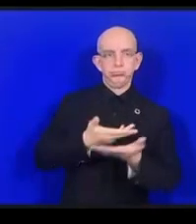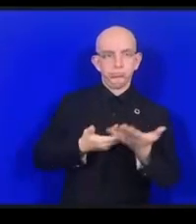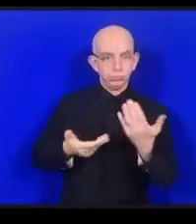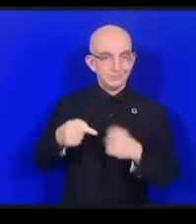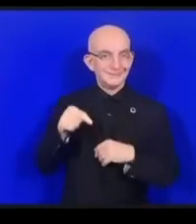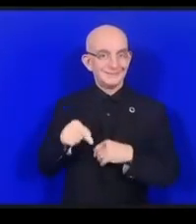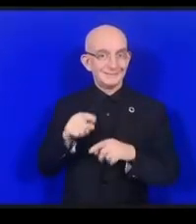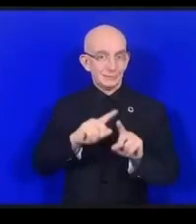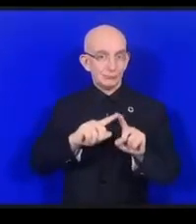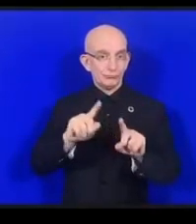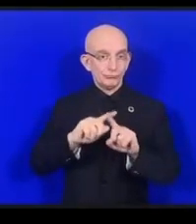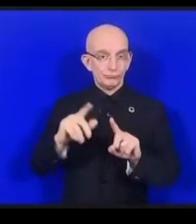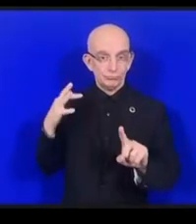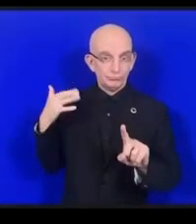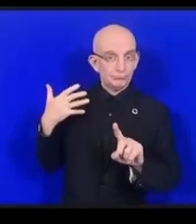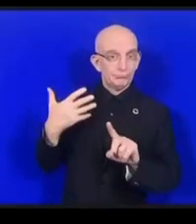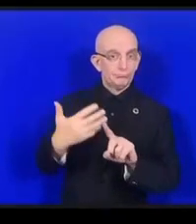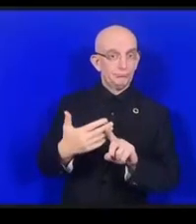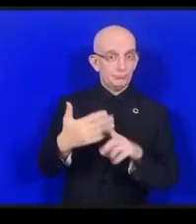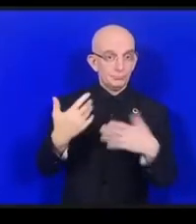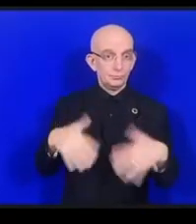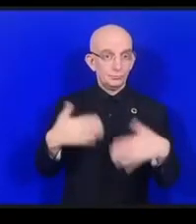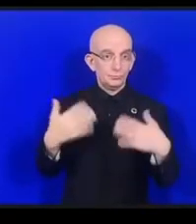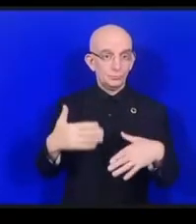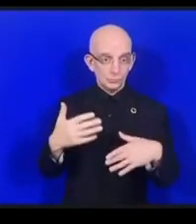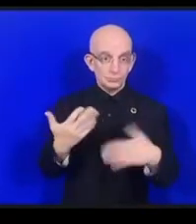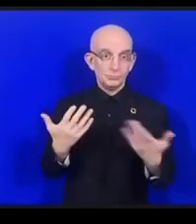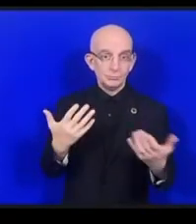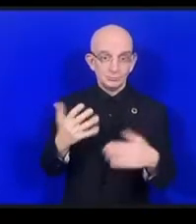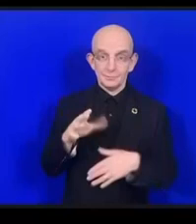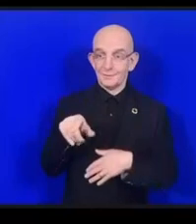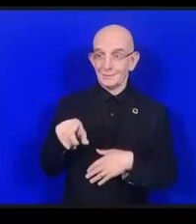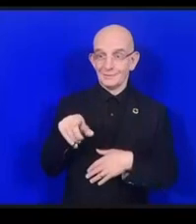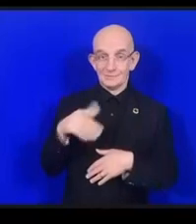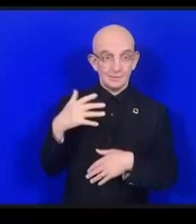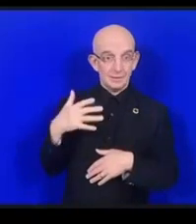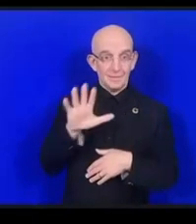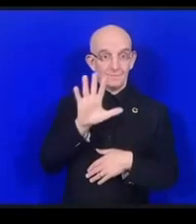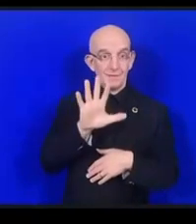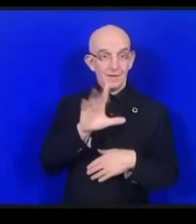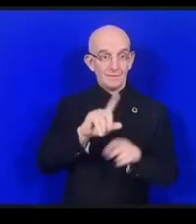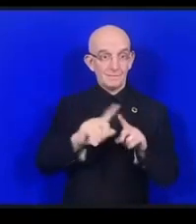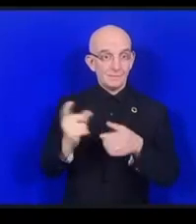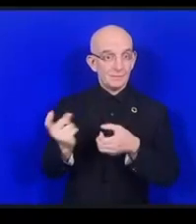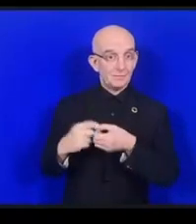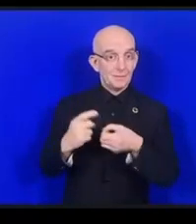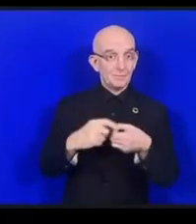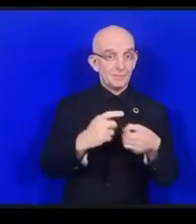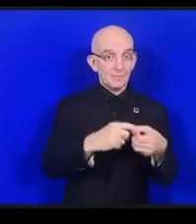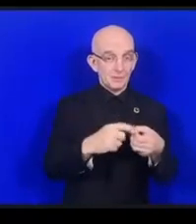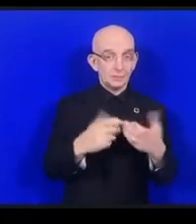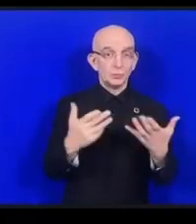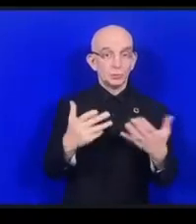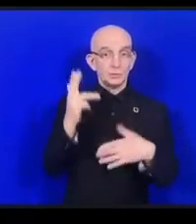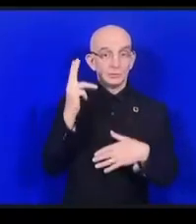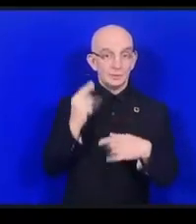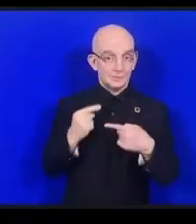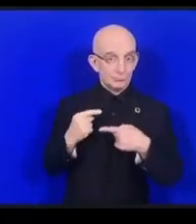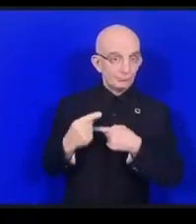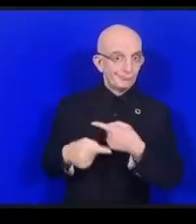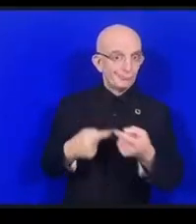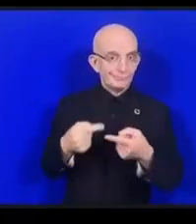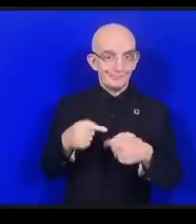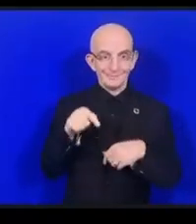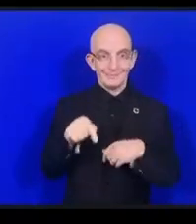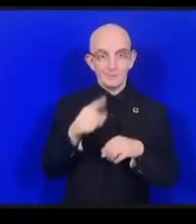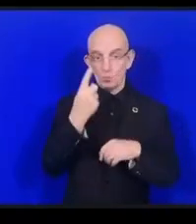パンデミックが始まる1週間前にこのグループが補足しましたけれどもほとんどの会合はZ